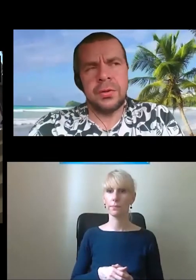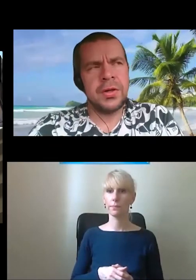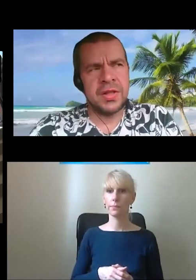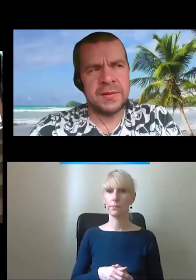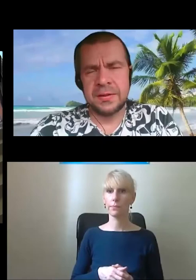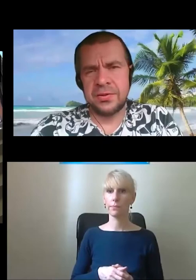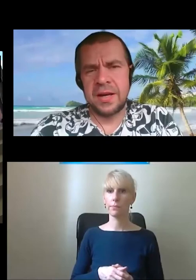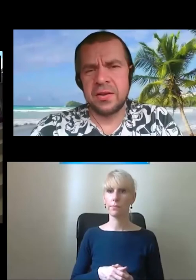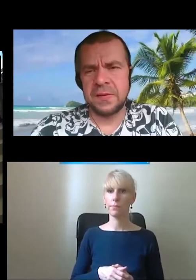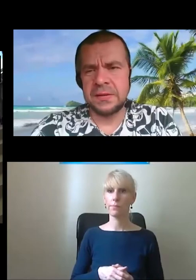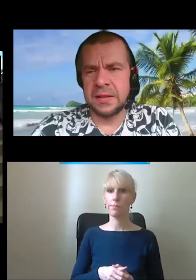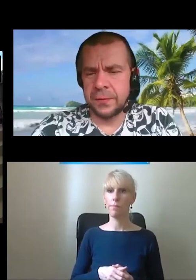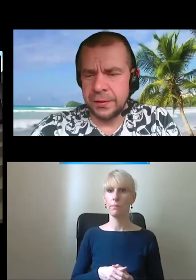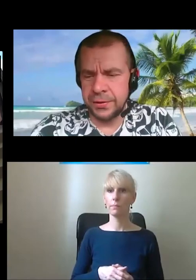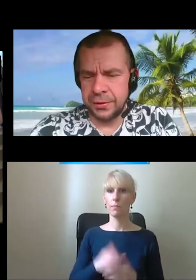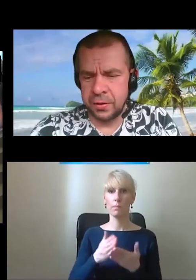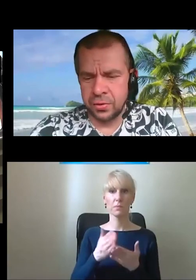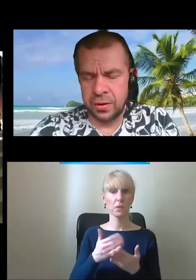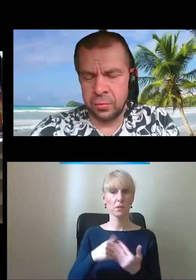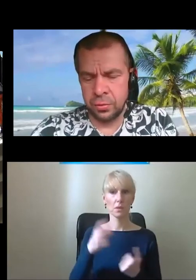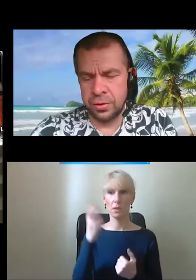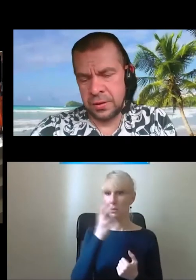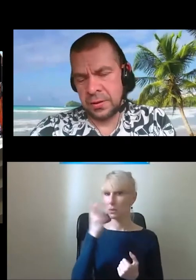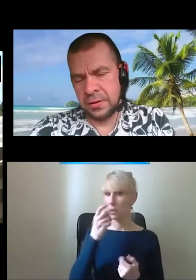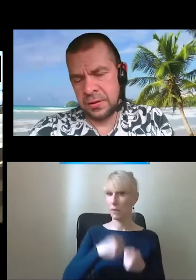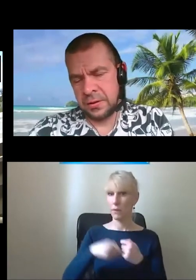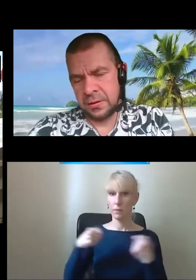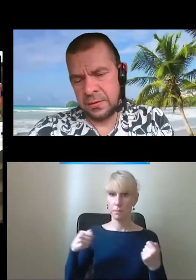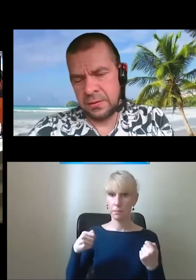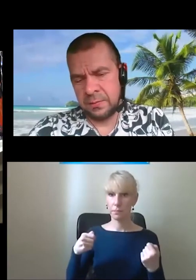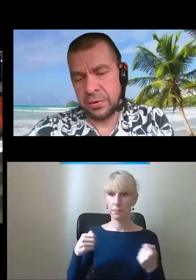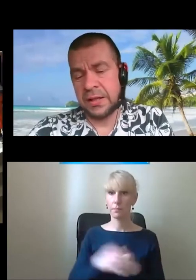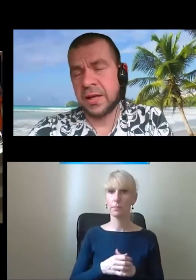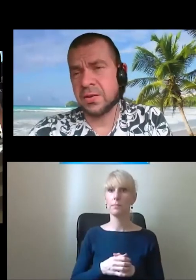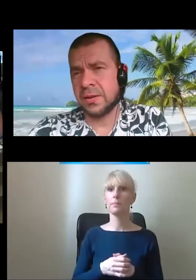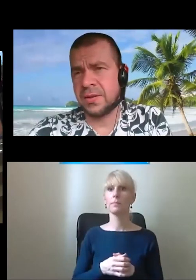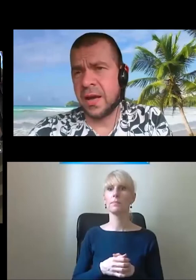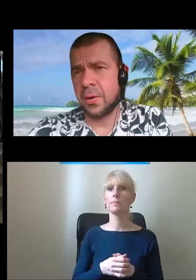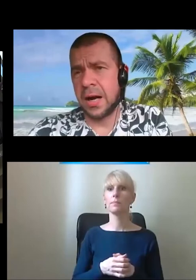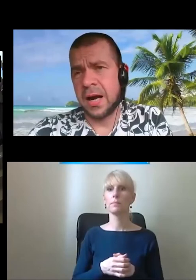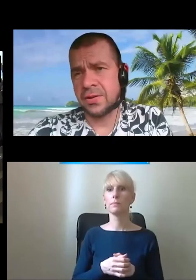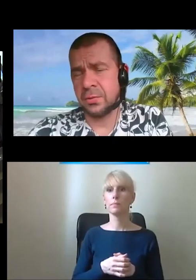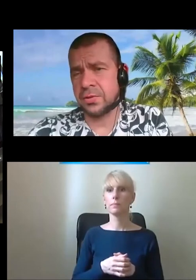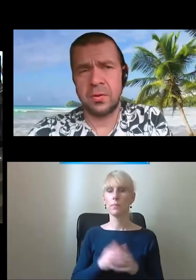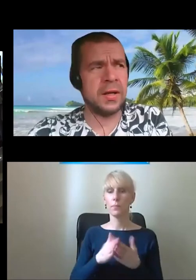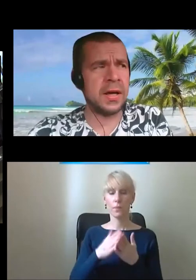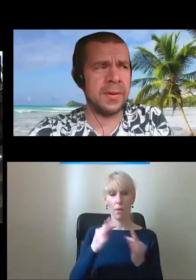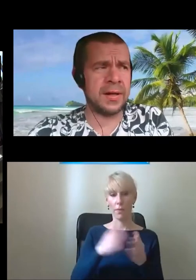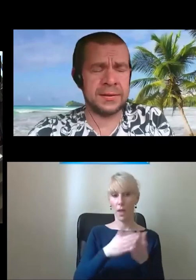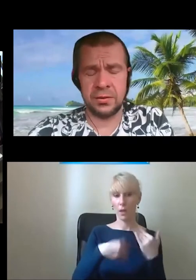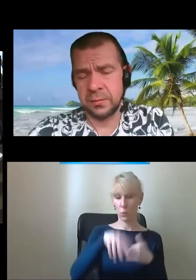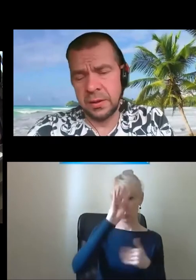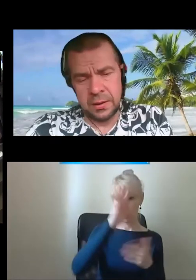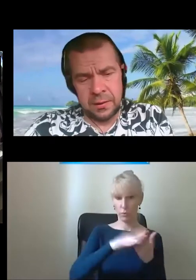To jeszcze jest bardzo ciekawe rozwiązanie w kontekście tego, że Łódź, posiadając obecnie ŁKA, czyli Młodzką Kolej